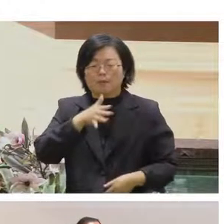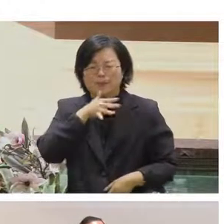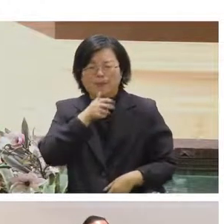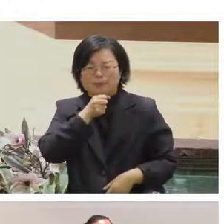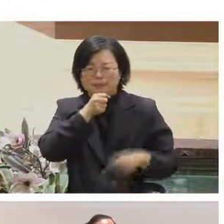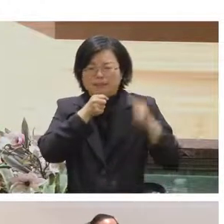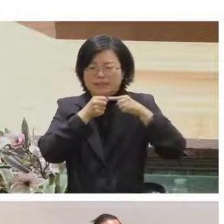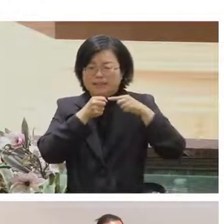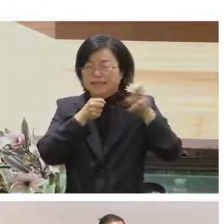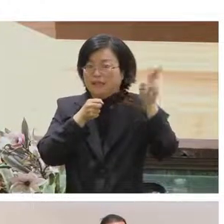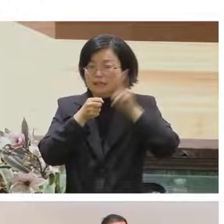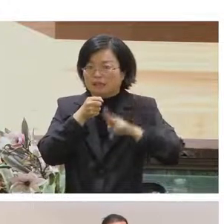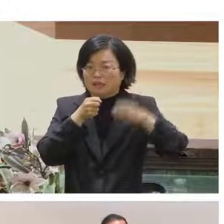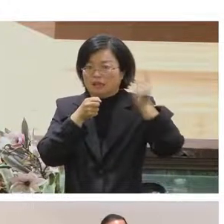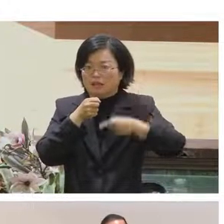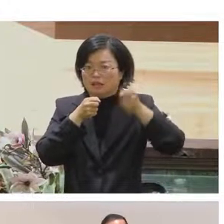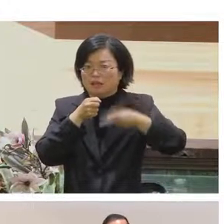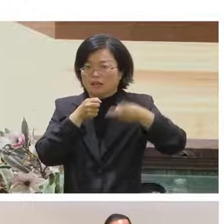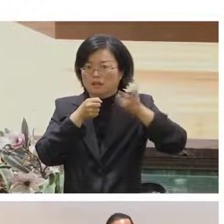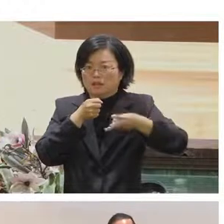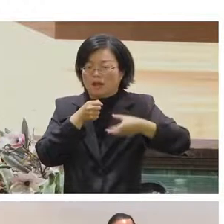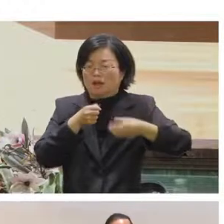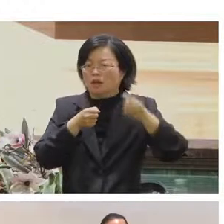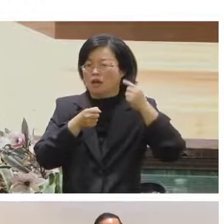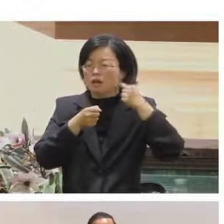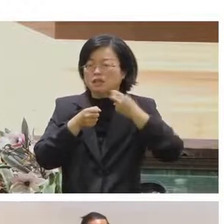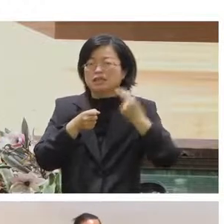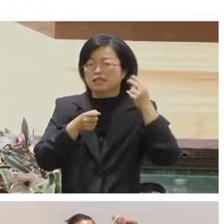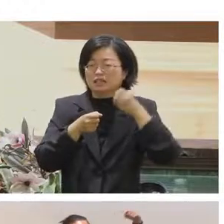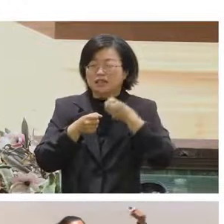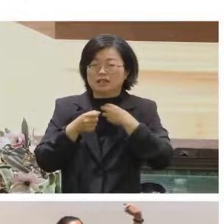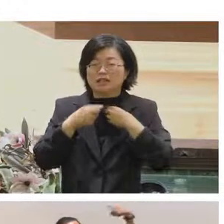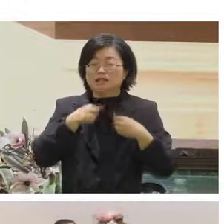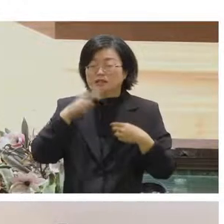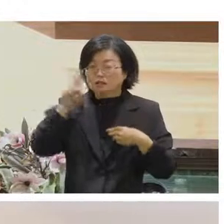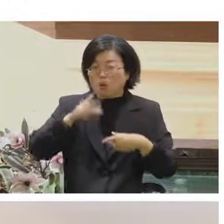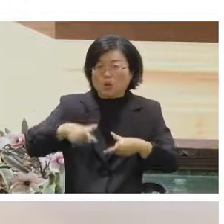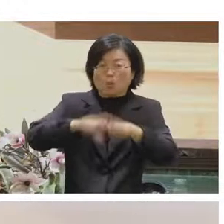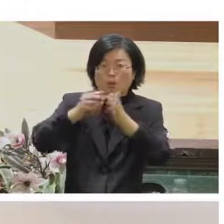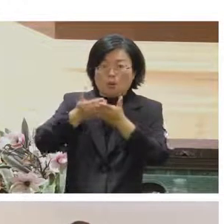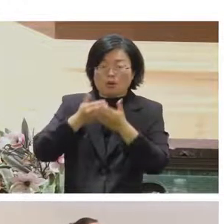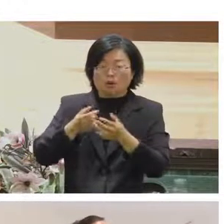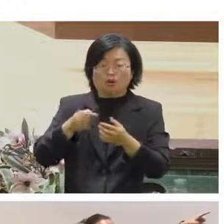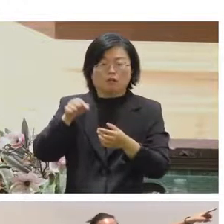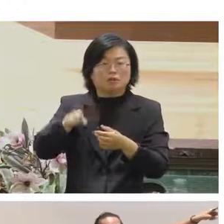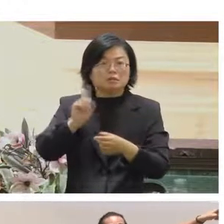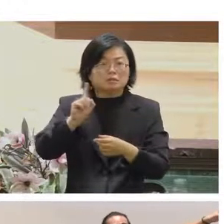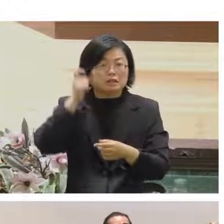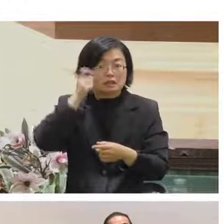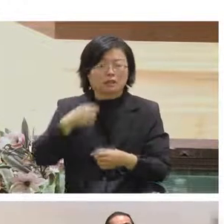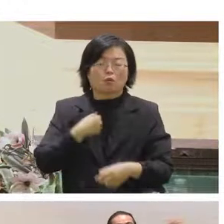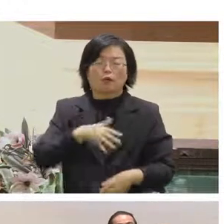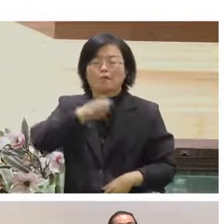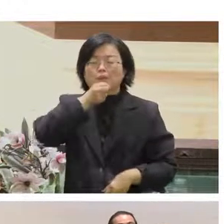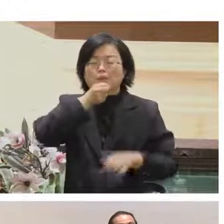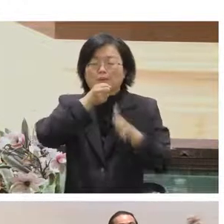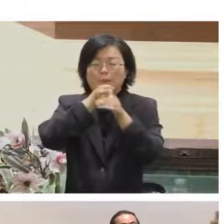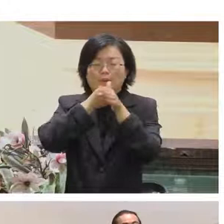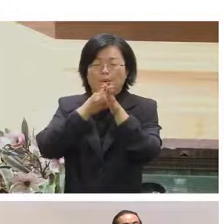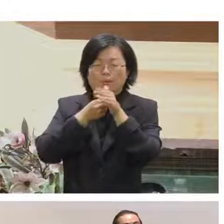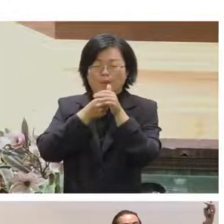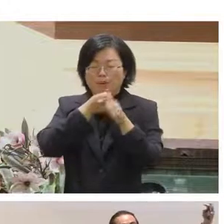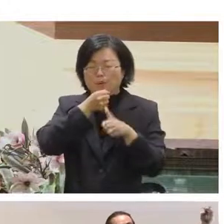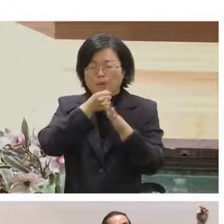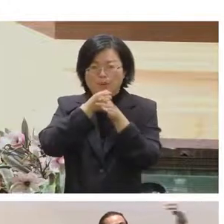這樣子所謂聲音回收的意思就是說我現在從麥克風講出的話現在這個喇叭出來了